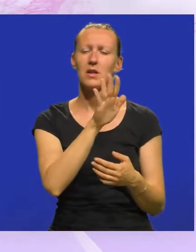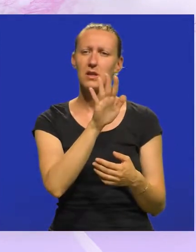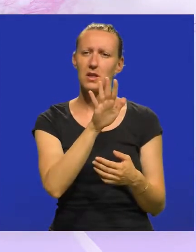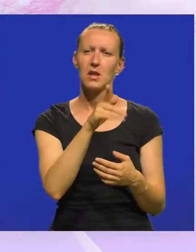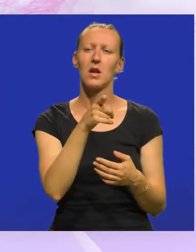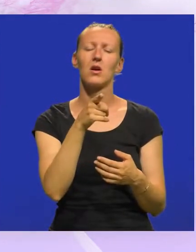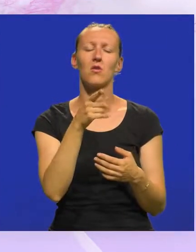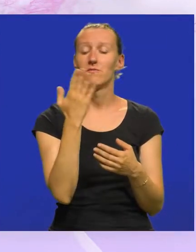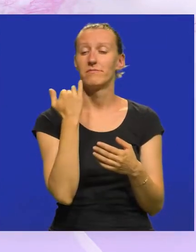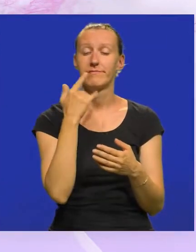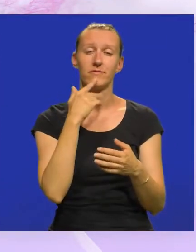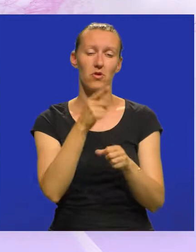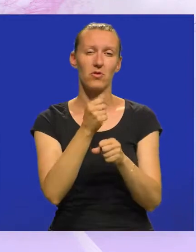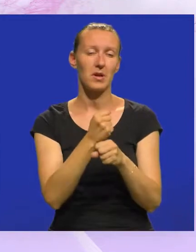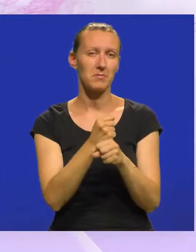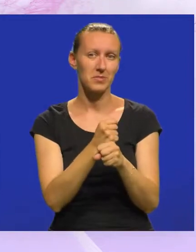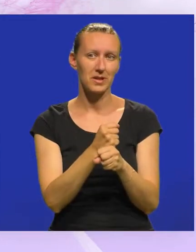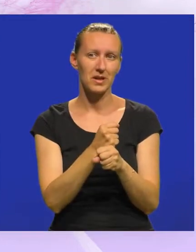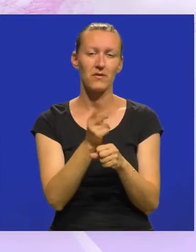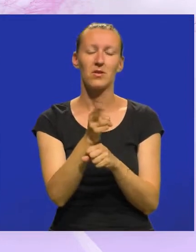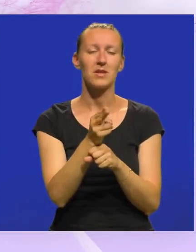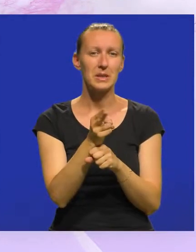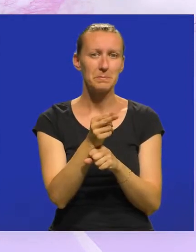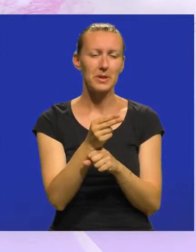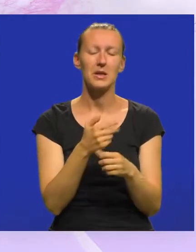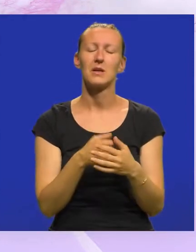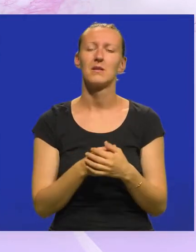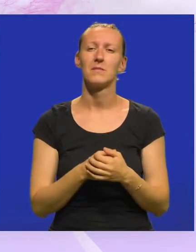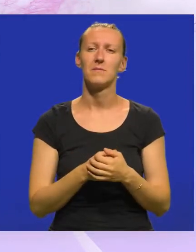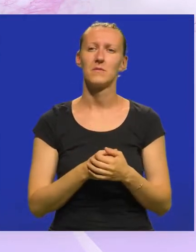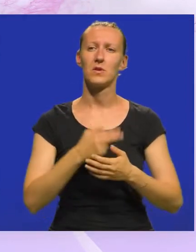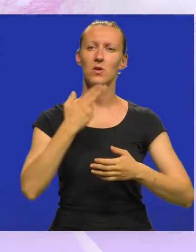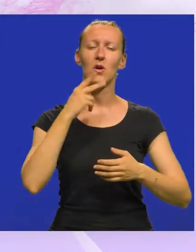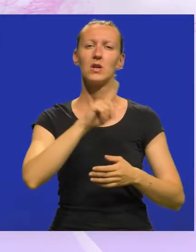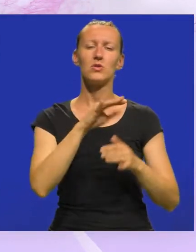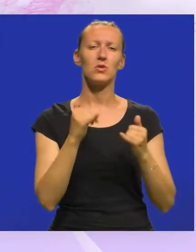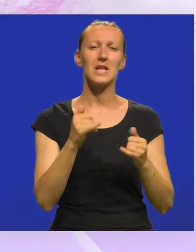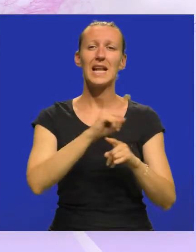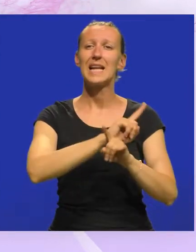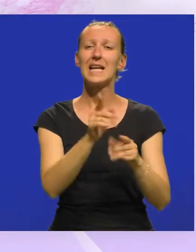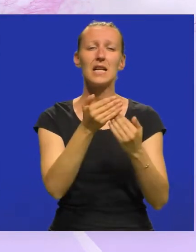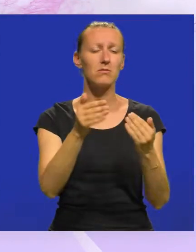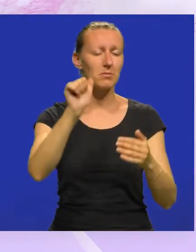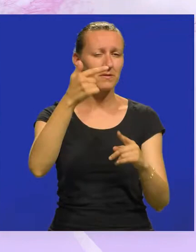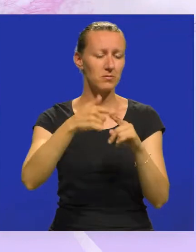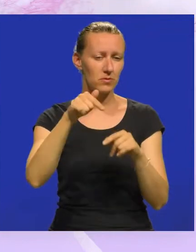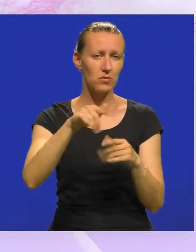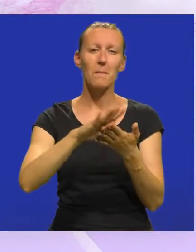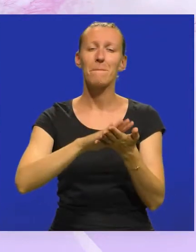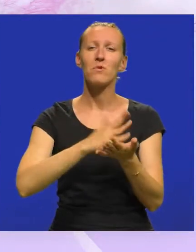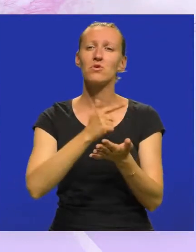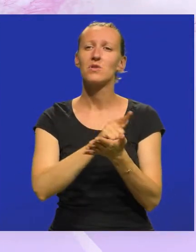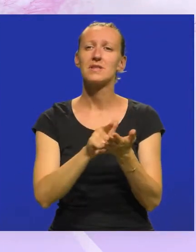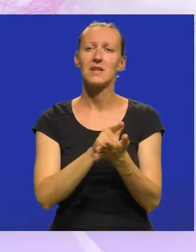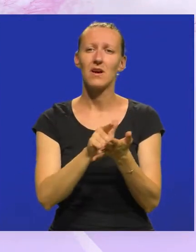recentan ciklus riba, koje nisu do sada još nigdje izlagane, a nastale su